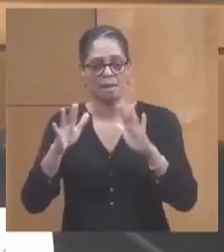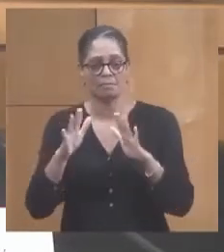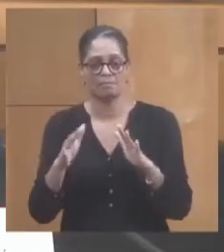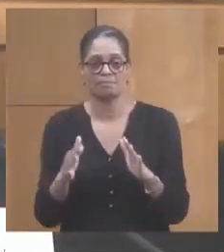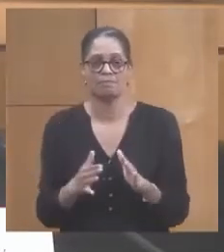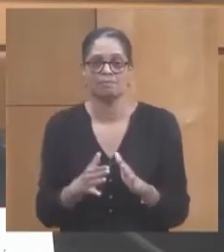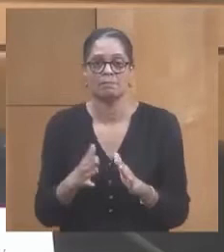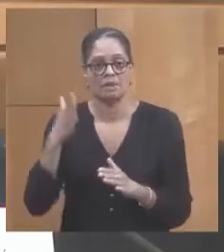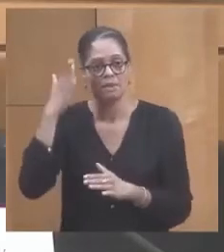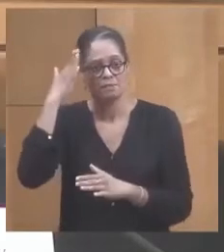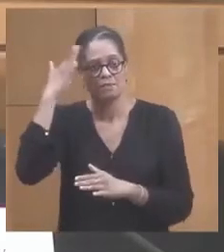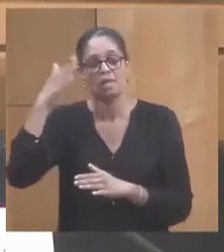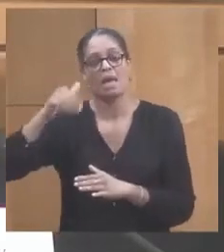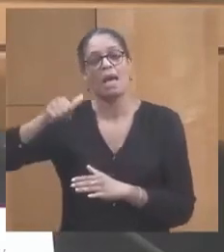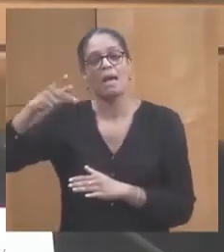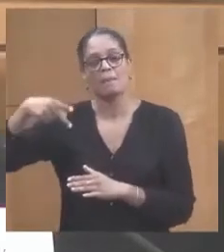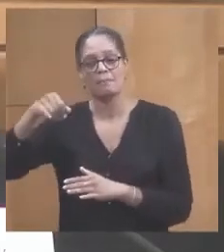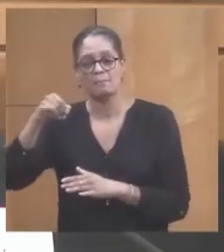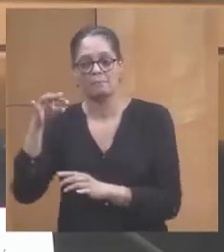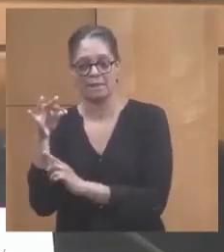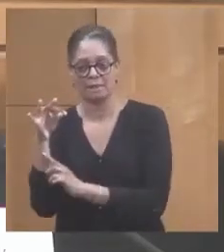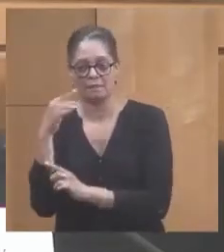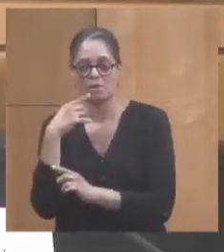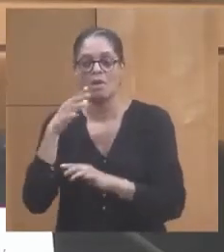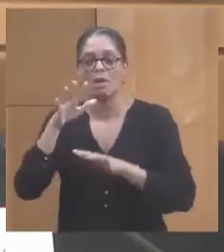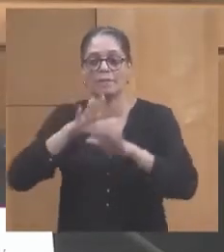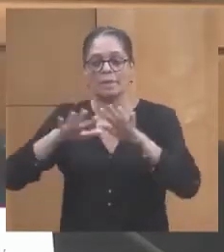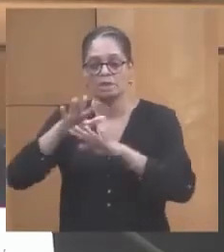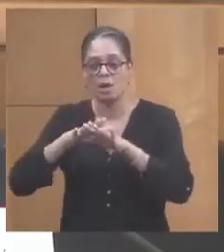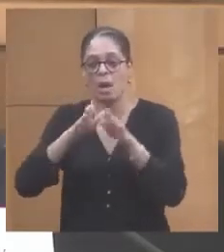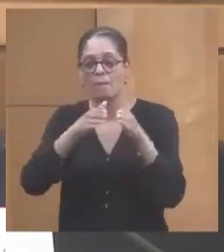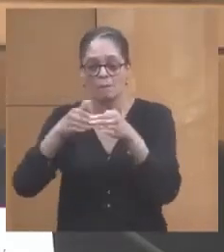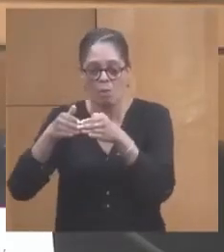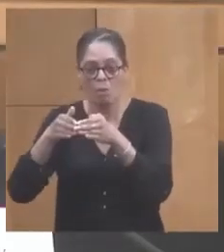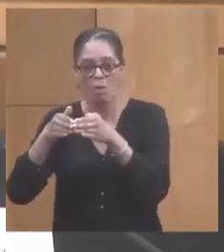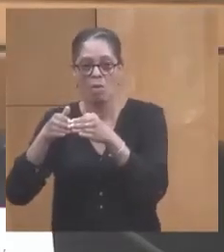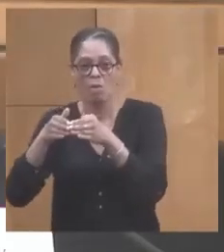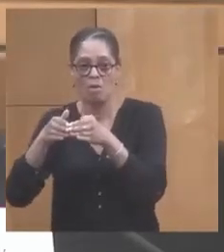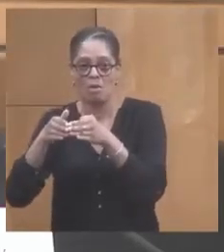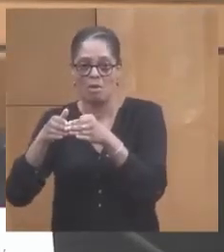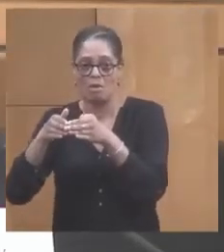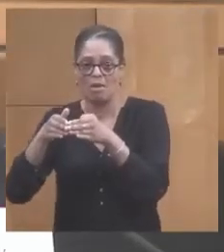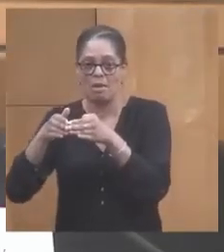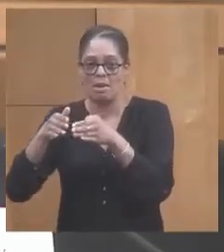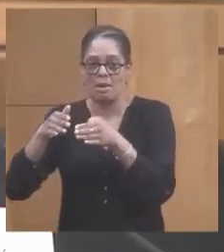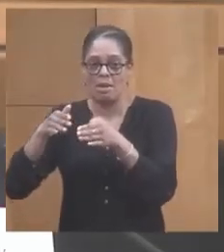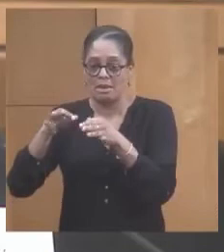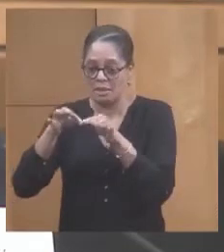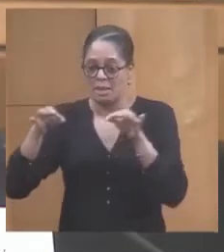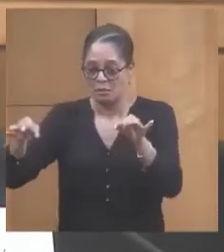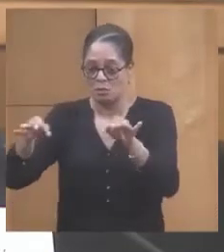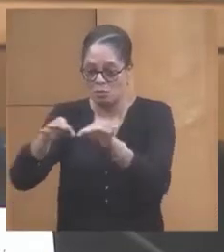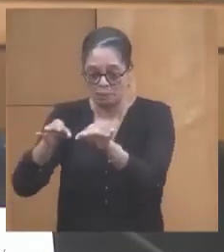si les appuies, entendez par appuies, les aménagements portiaux d'intérêts et territoriaux,